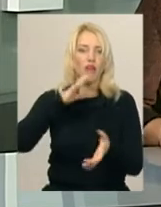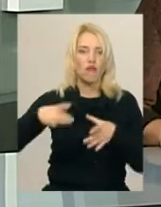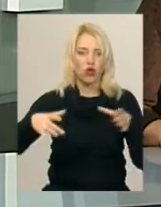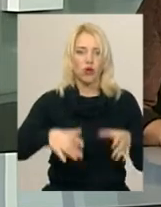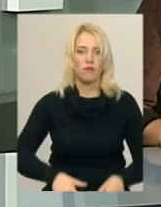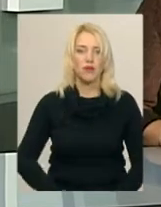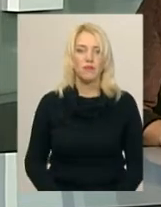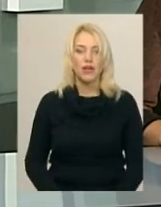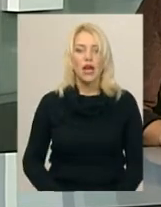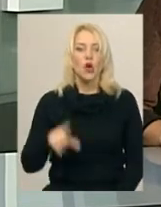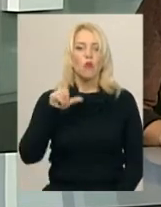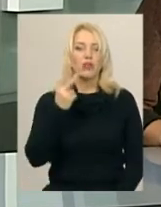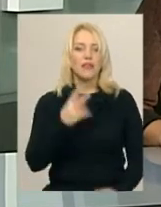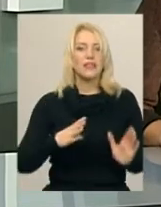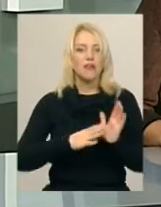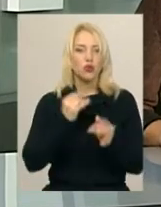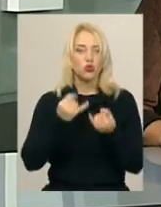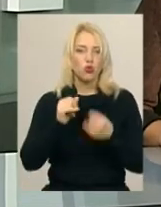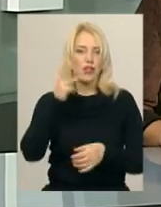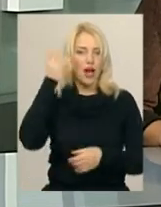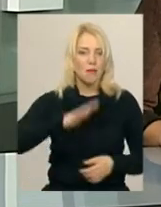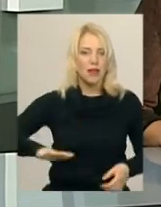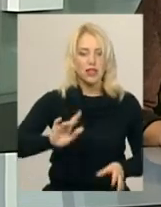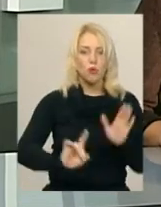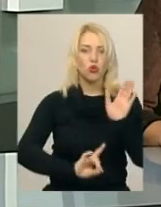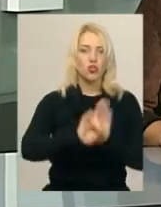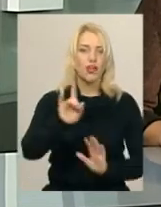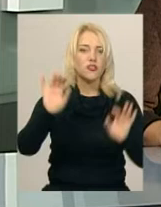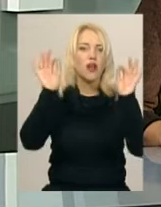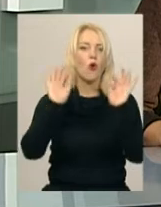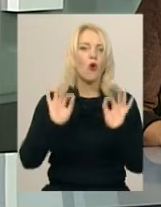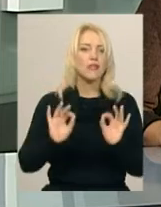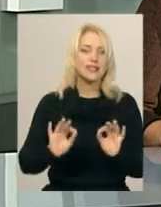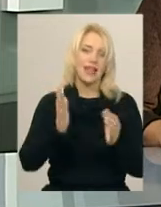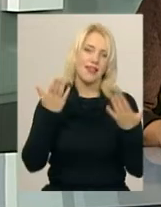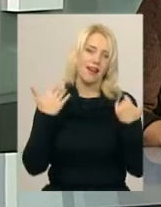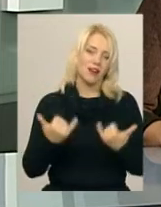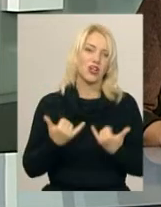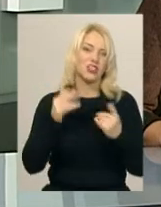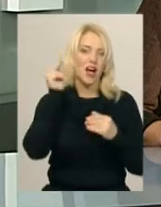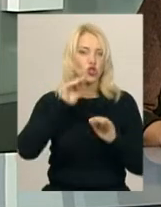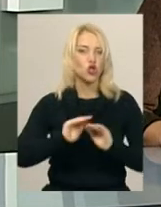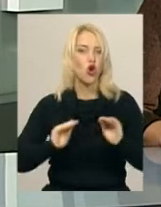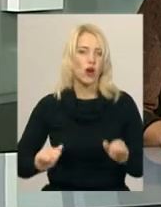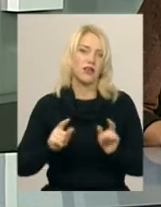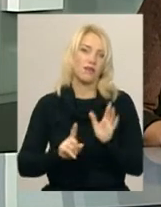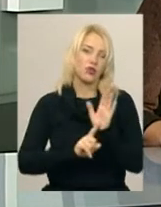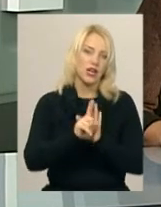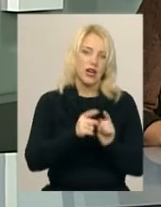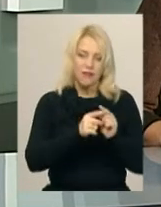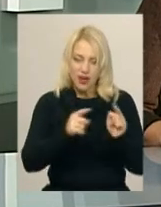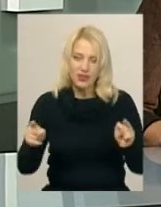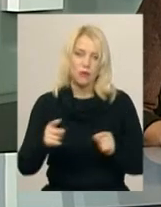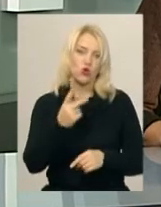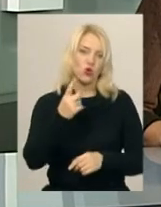Із понеділка 29 жовтня на Хмельниччині розпочинаються осінні канікули для школярів. Триватимуть вони тиждень. Про це